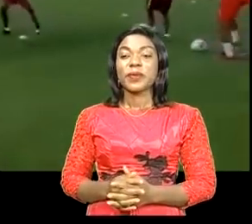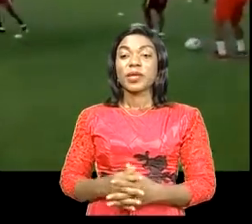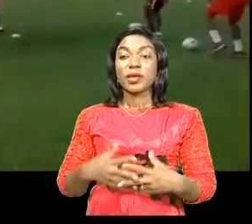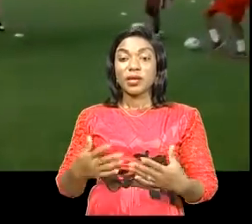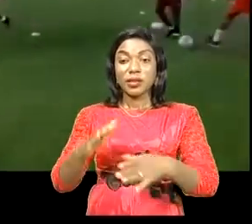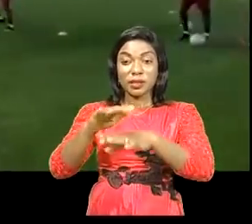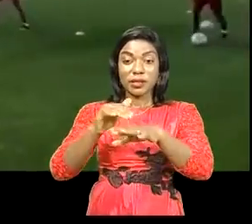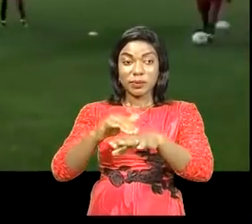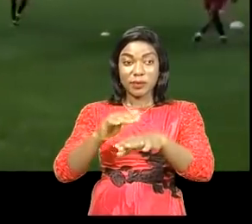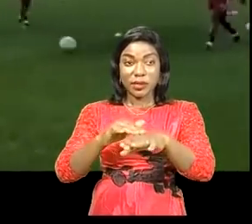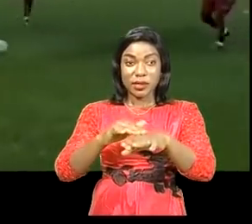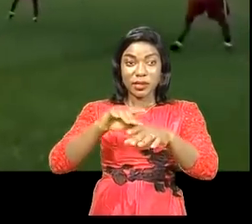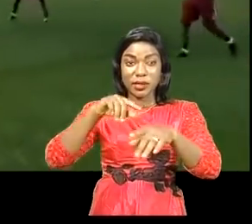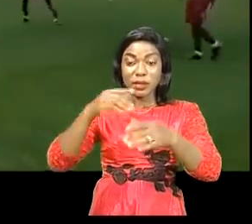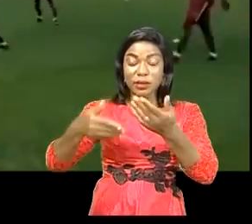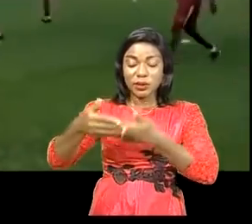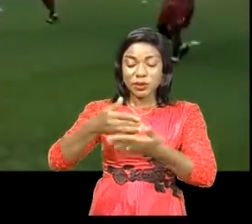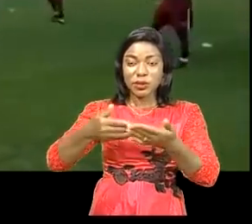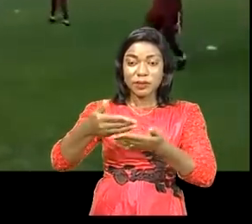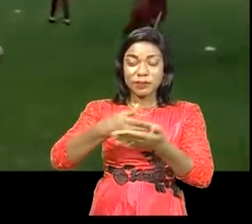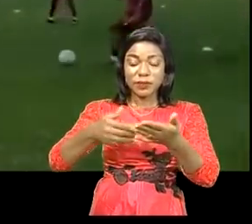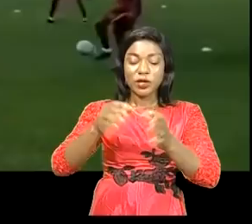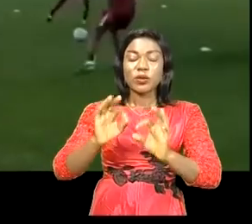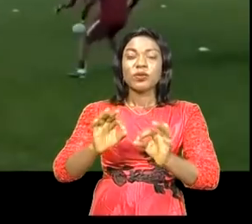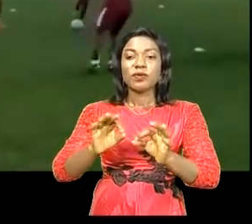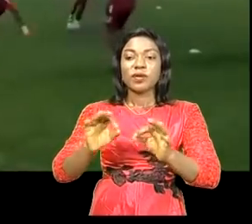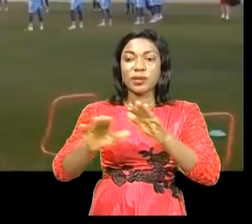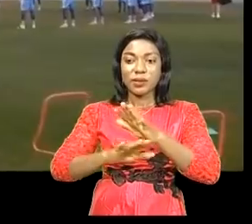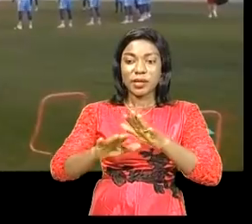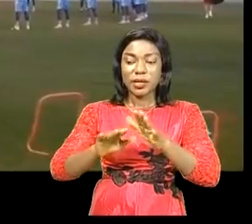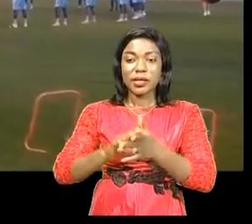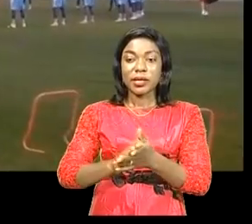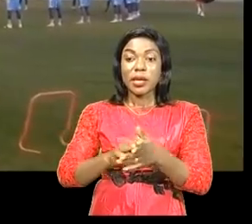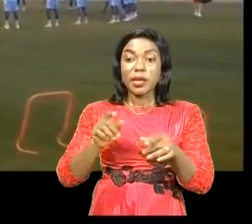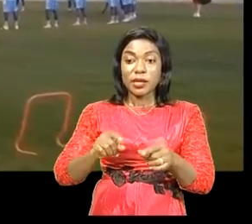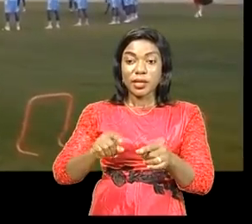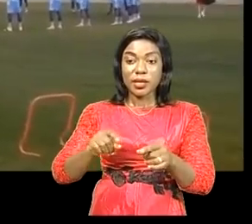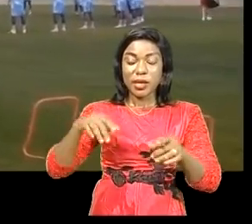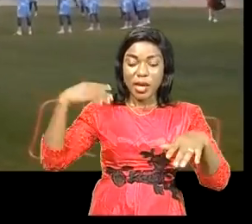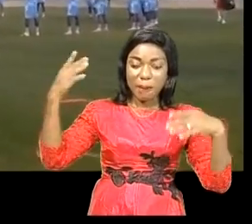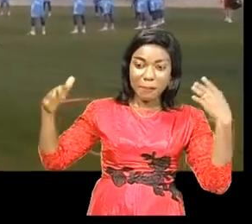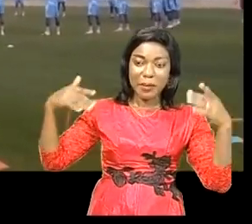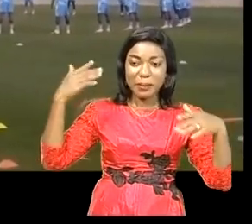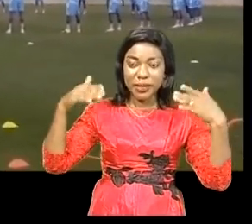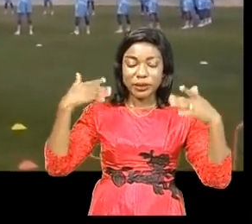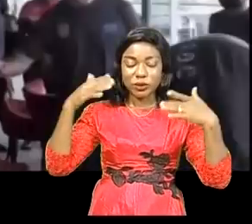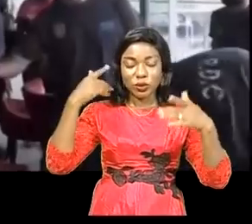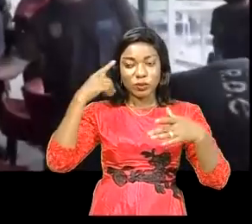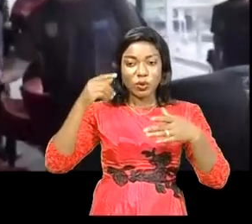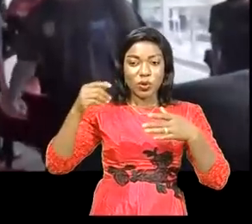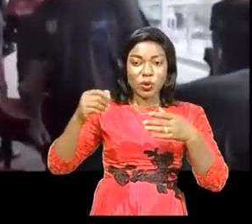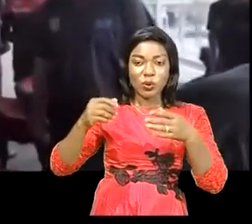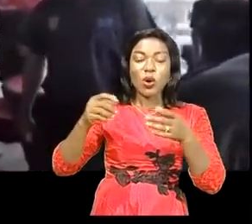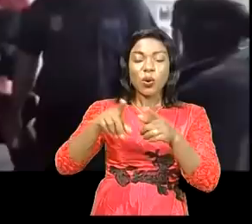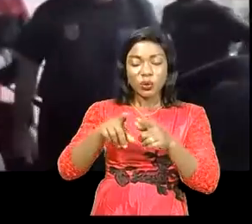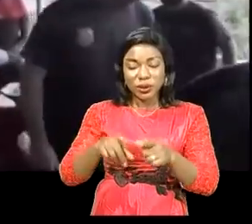appelle répartir sur de nouvelles bases. Les fauves congolais en stage des préparations en prévision des éliminatoires de la Coupe du Monde